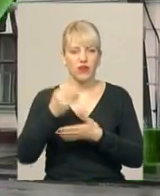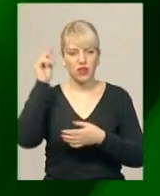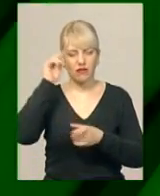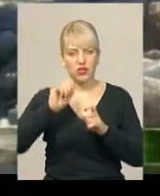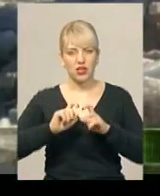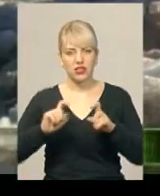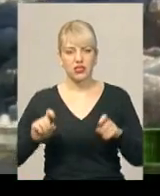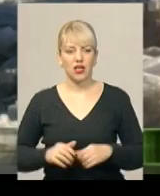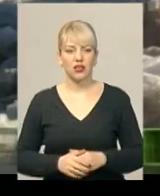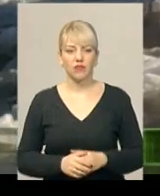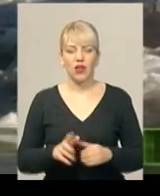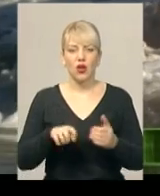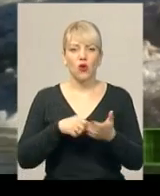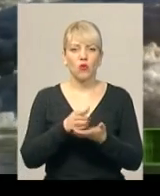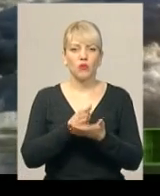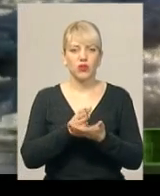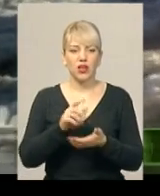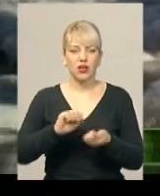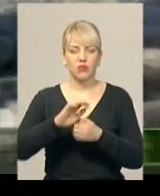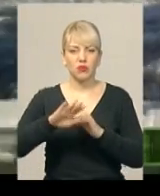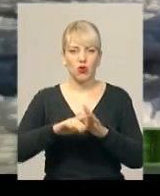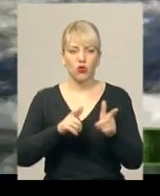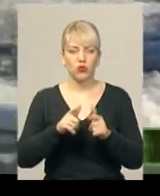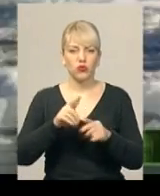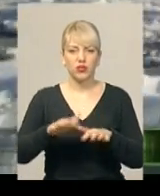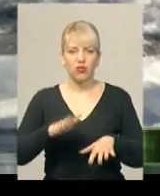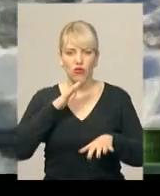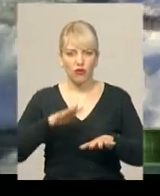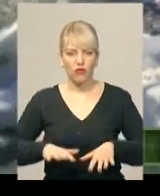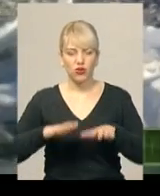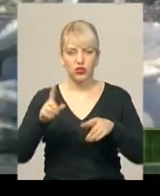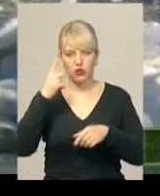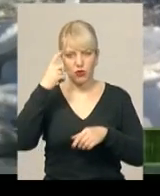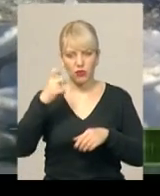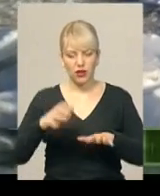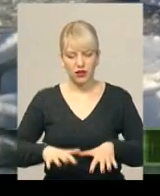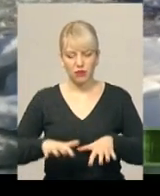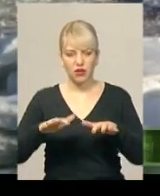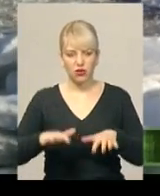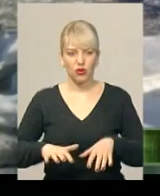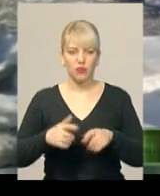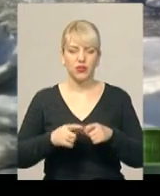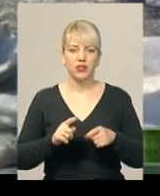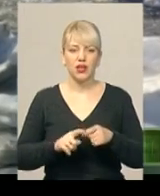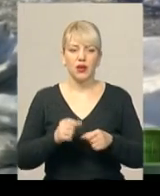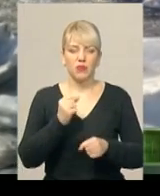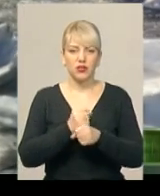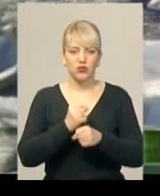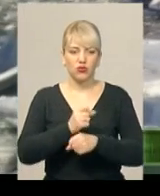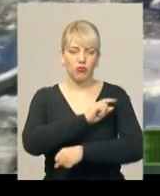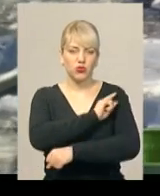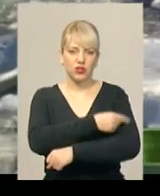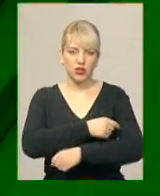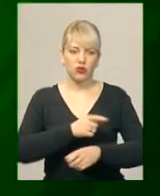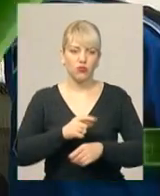Комунальники Кам'янецеподільського готуються до великої води. Аби попередити підтоплення на Дністрі, підйоми водогону працюють у посиленому